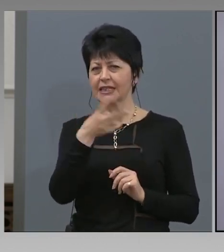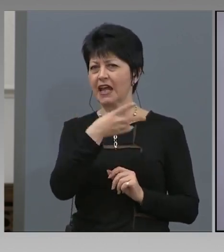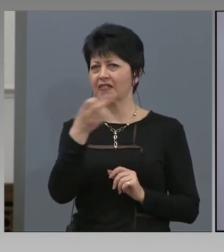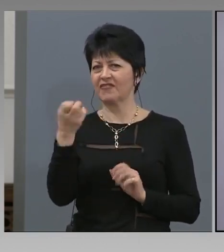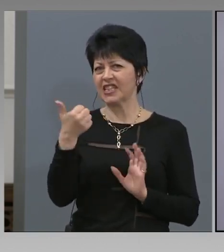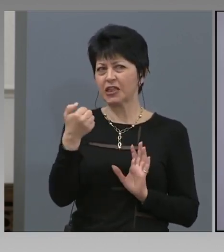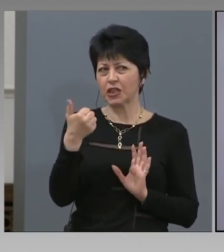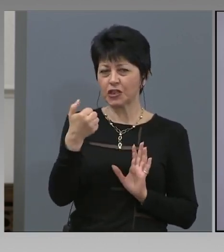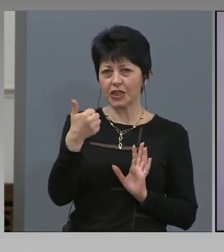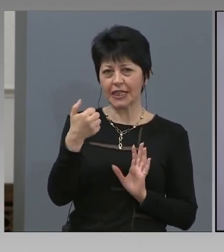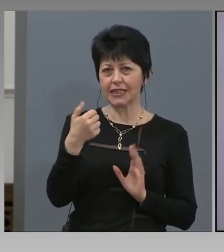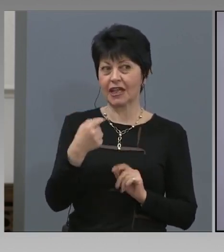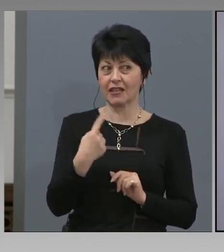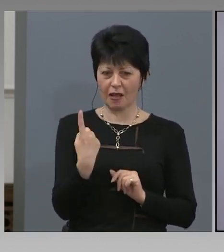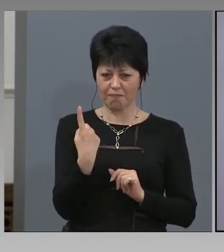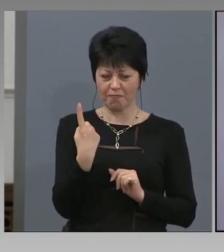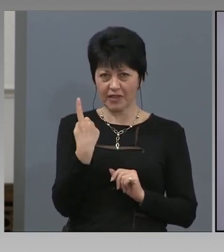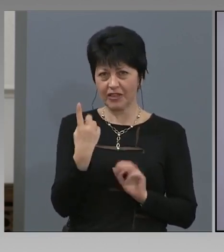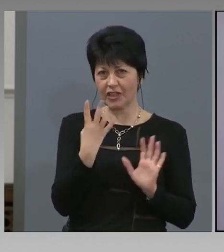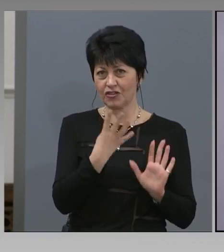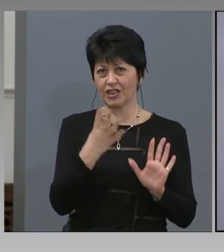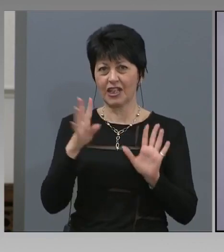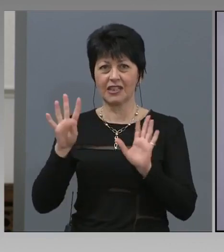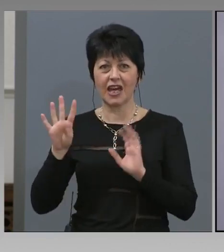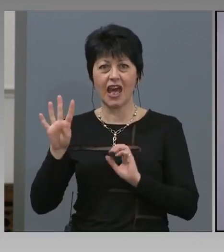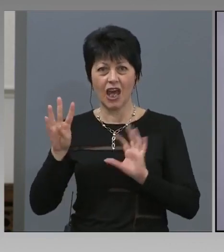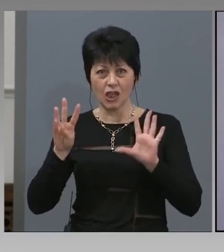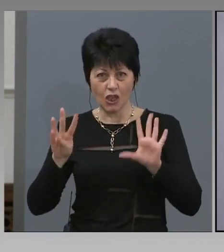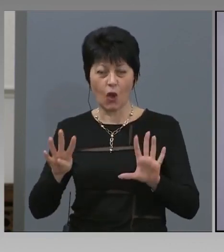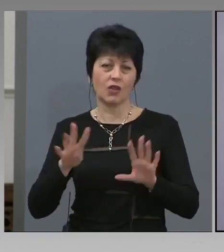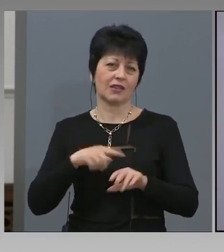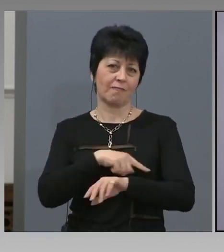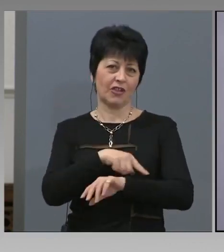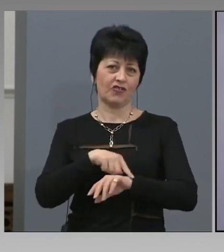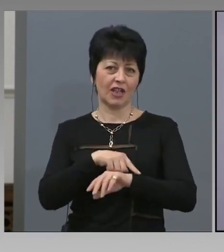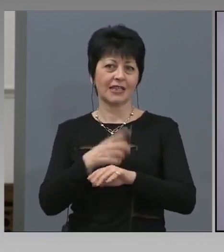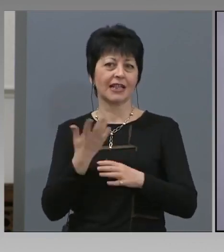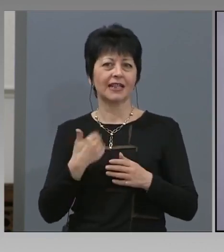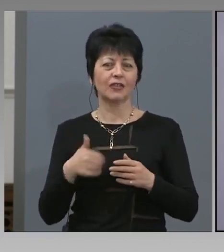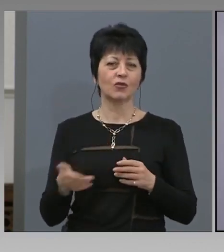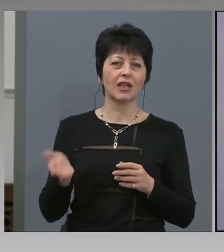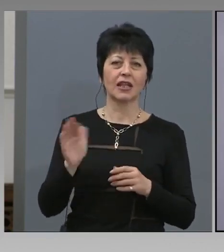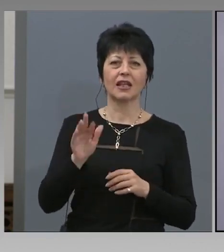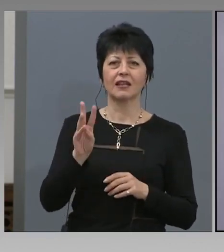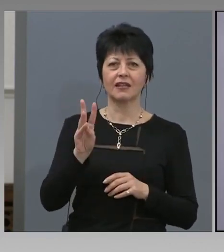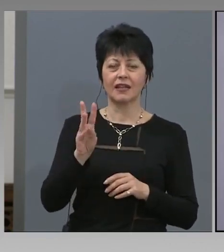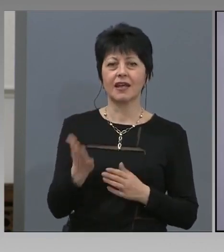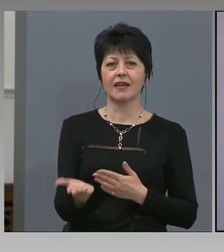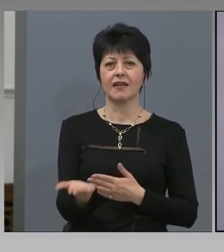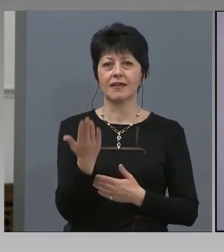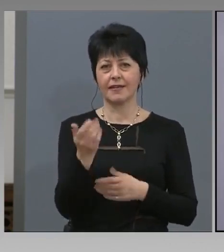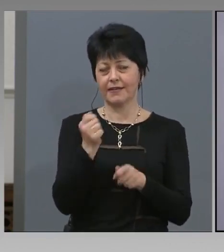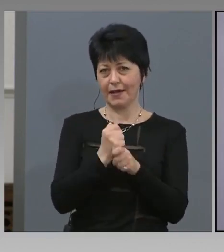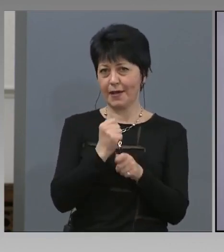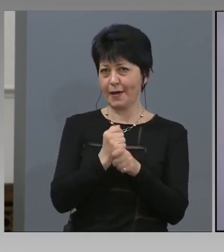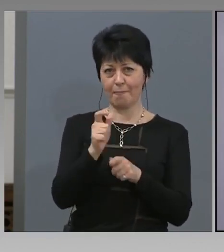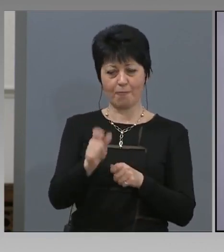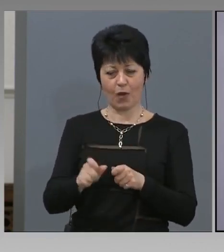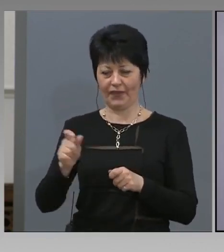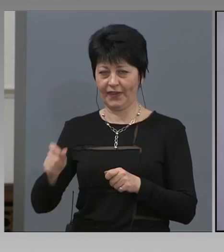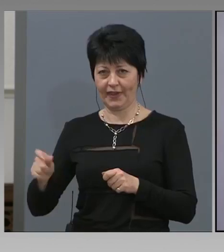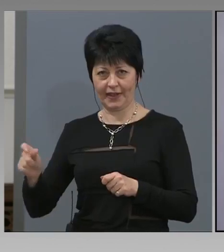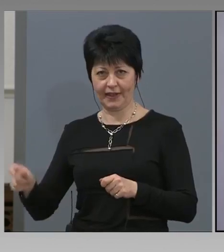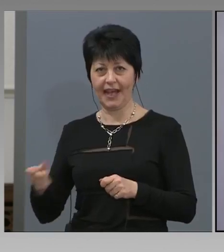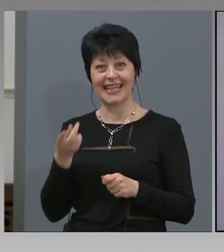първите 48 часа, което покрива над 3000 работника със сигурност, но средства за това отделени има.